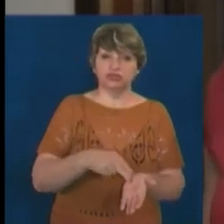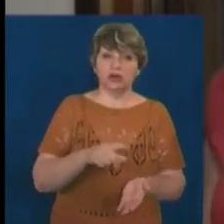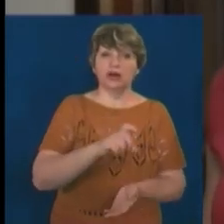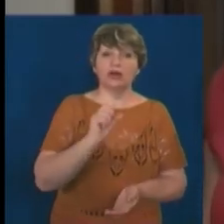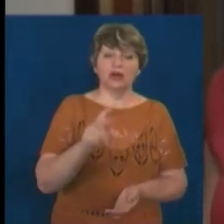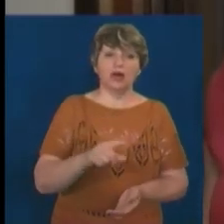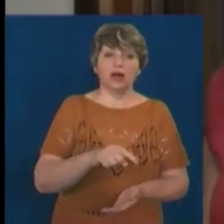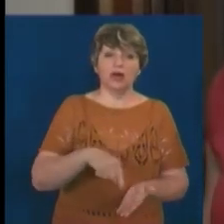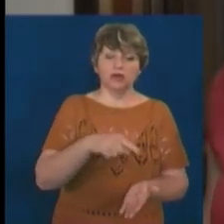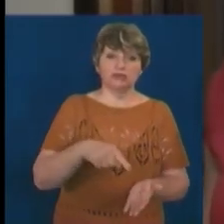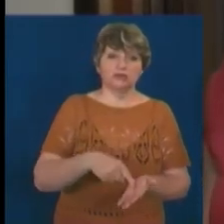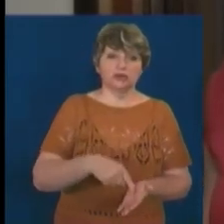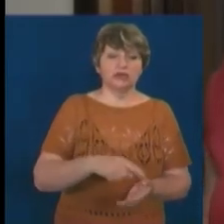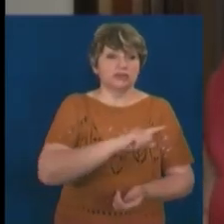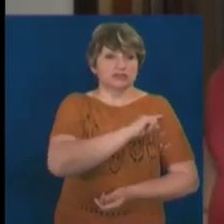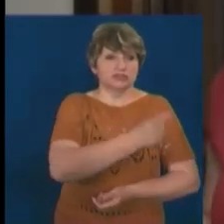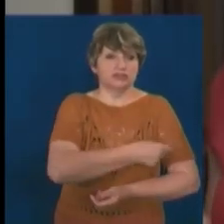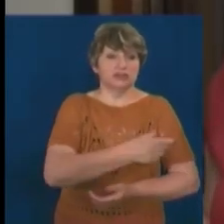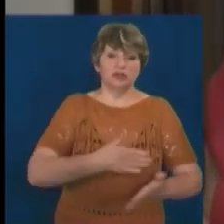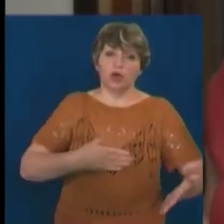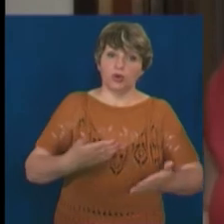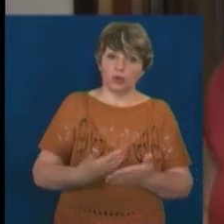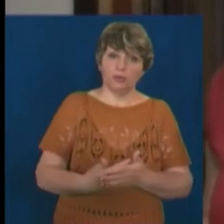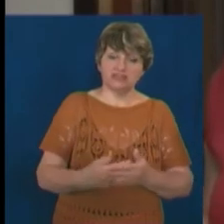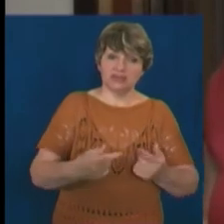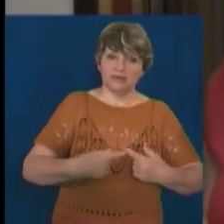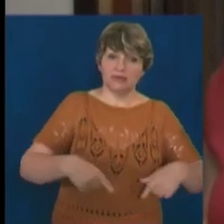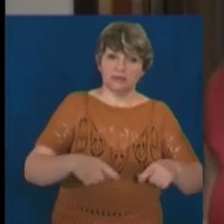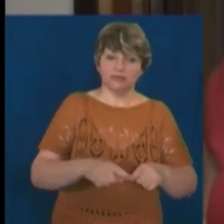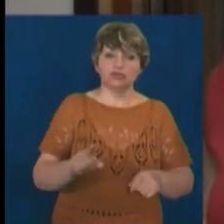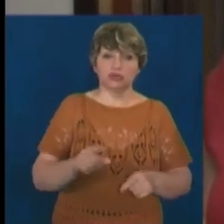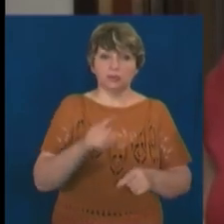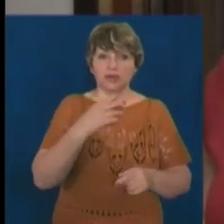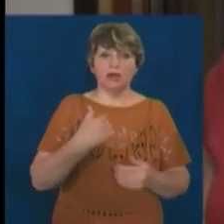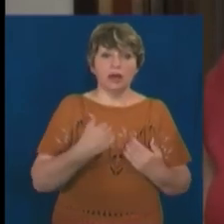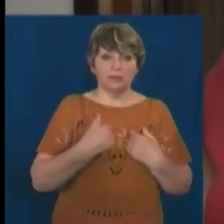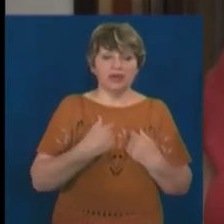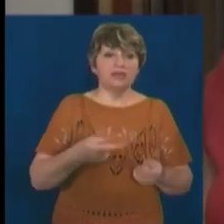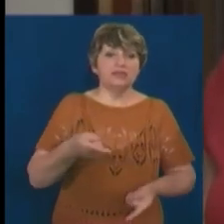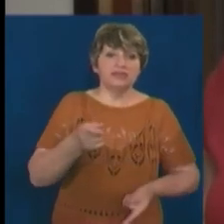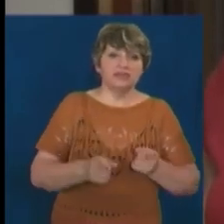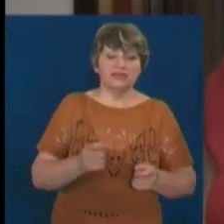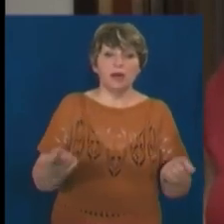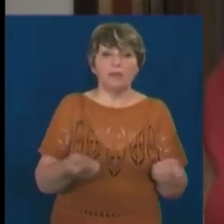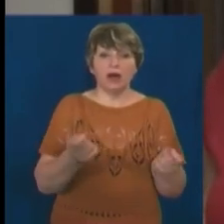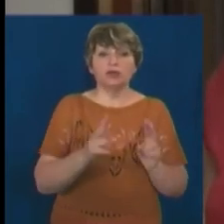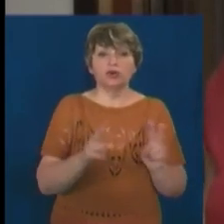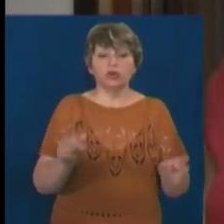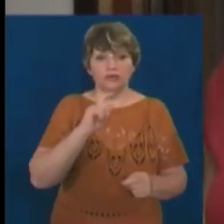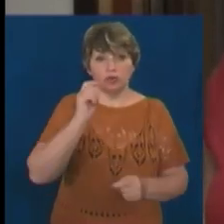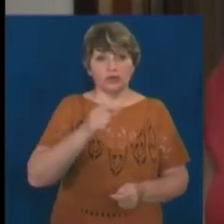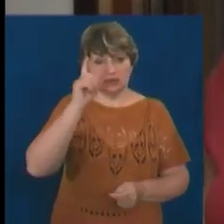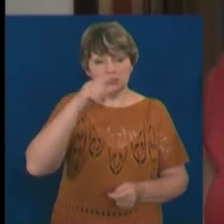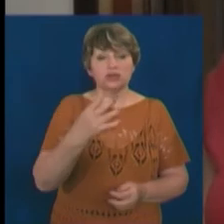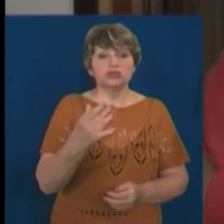місто сильного громадського сектору, щоб нас асоціювали з сильним громадським сектором, тому що насправді дуже мало хто в Україні знає, скільки у нас